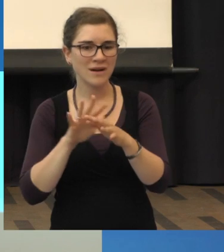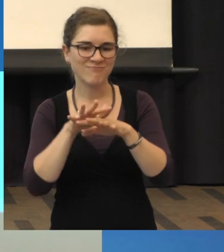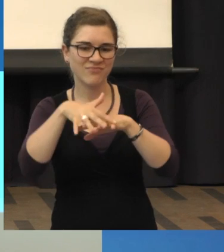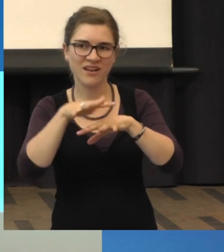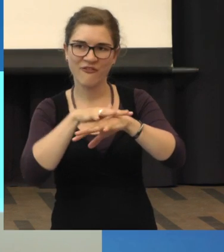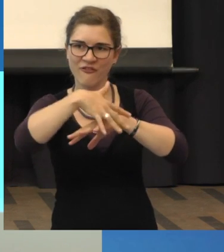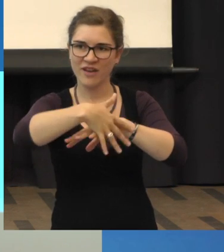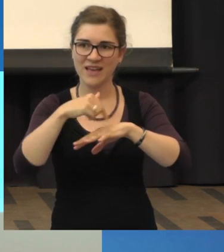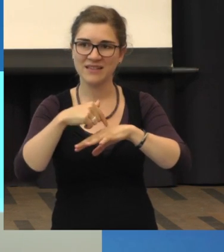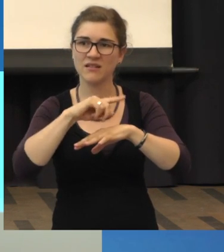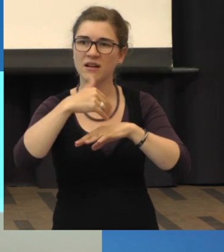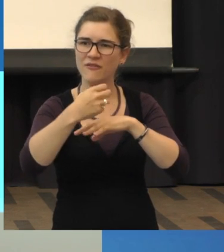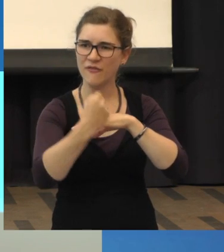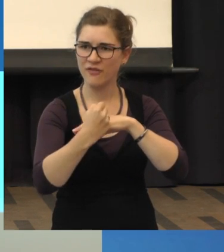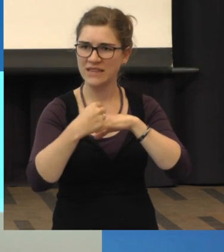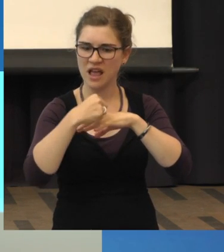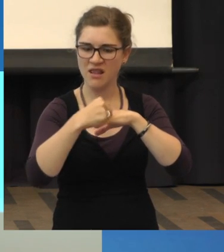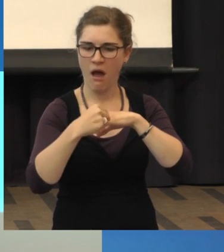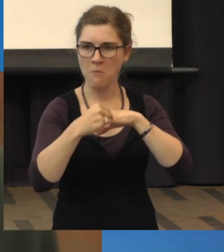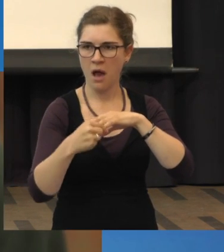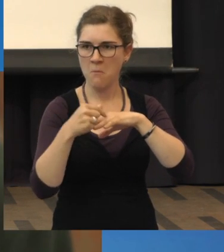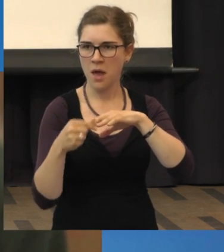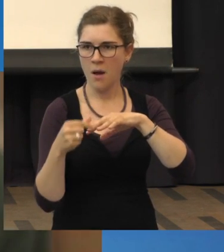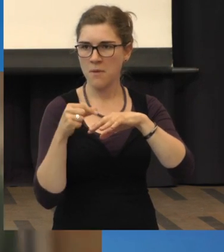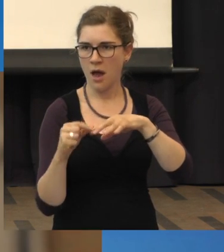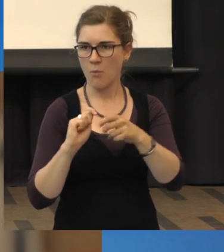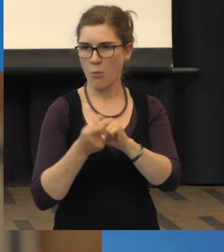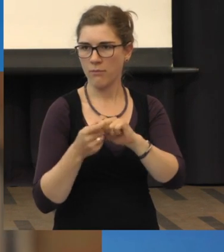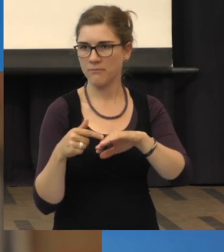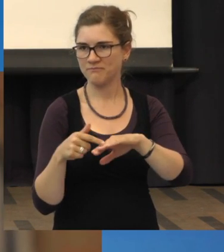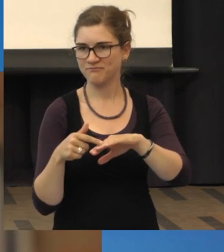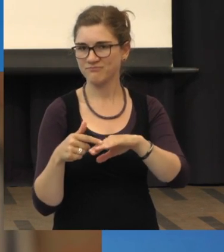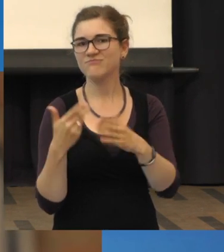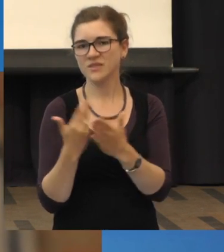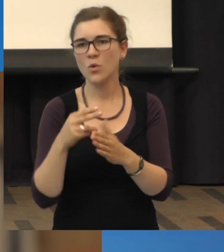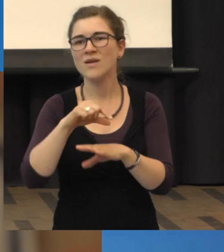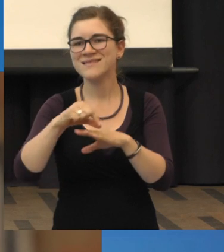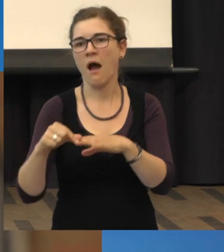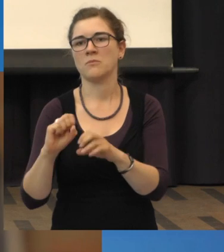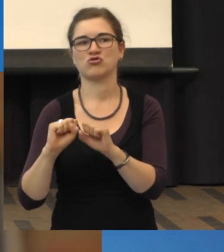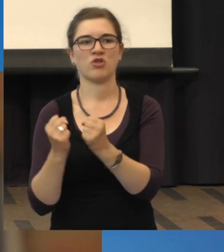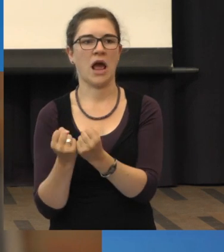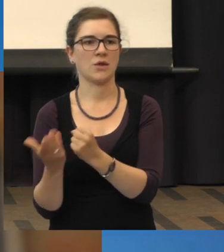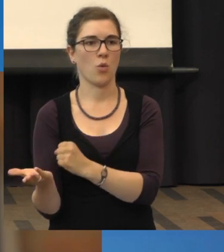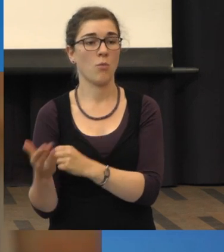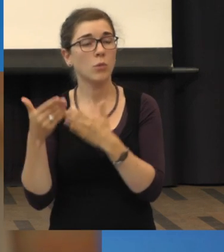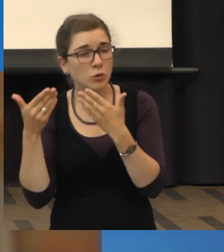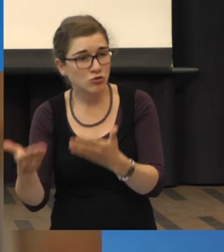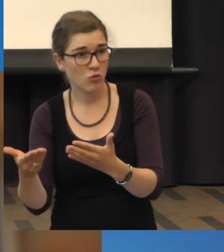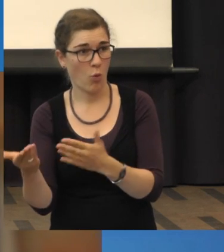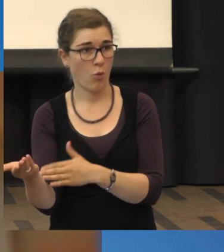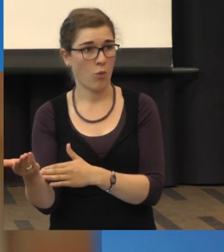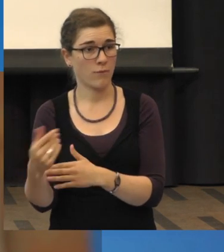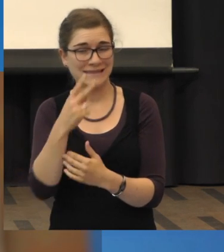die werden fest, die vernarben. Da bildet sich eine richtige Narbe. Das ist das Narbenstadium. Und wenn da in diesem Stadium die